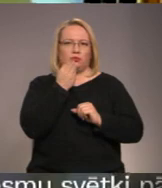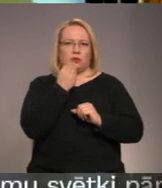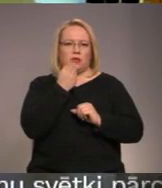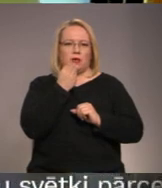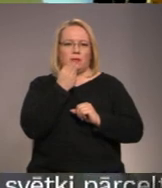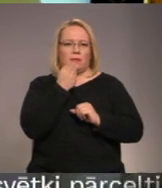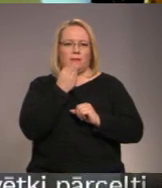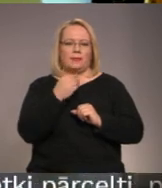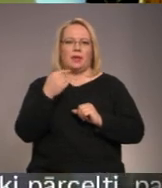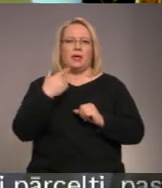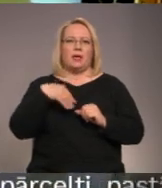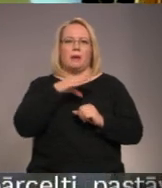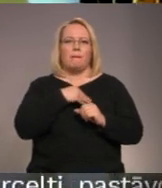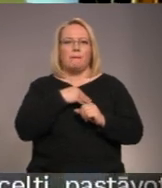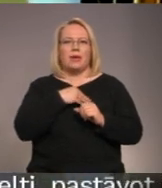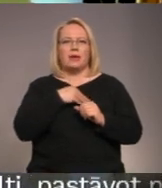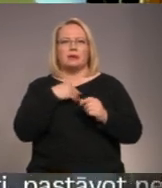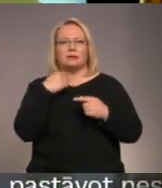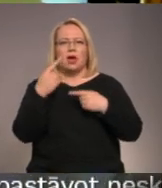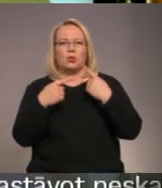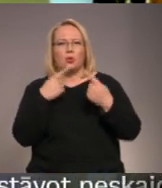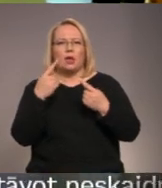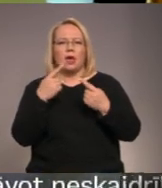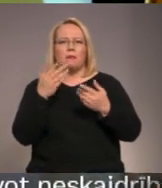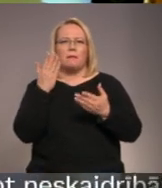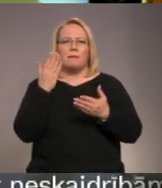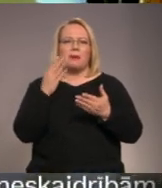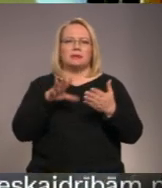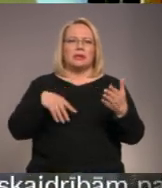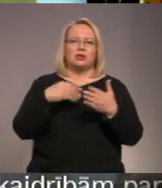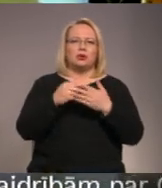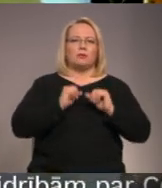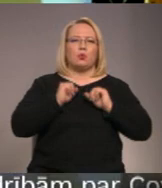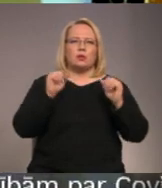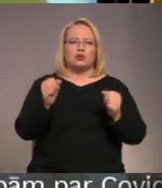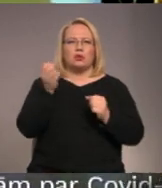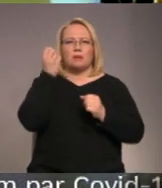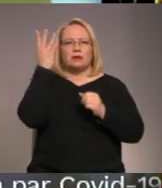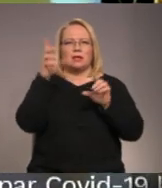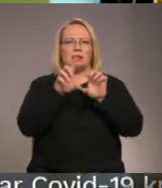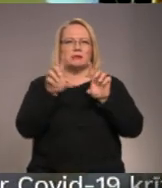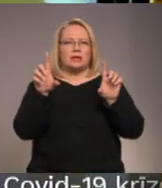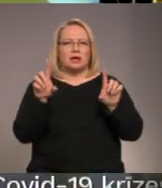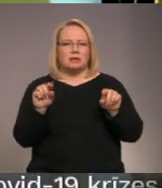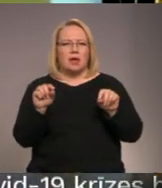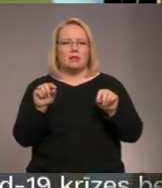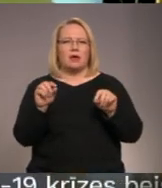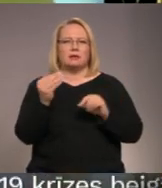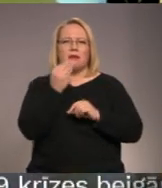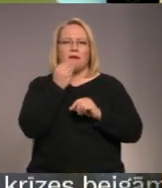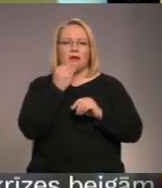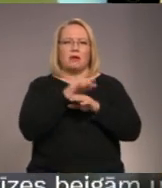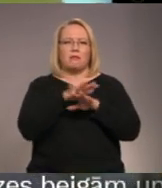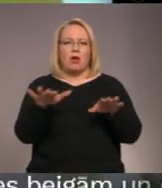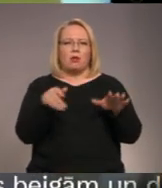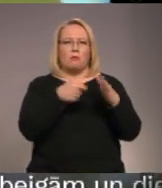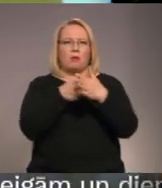Mēs apzinājām ēdinātājus, kas līdz šim nodrošināja izglītības iestādienas mūsu ar ēdienu bērnus